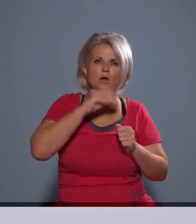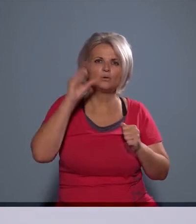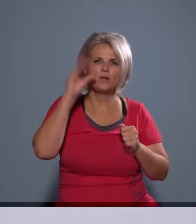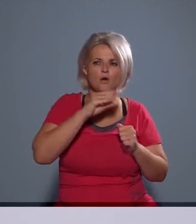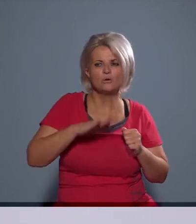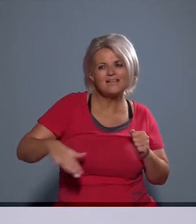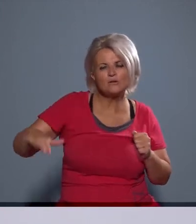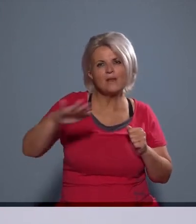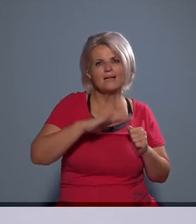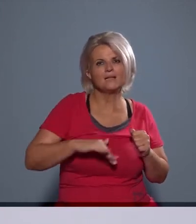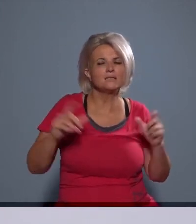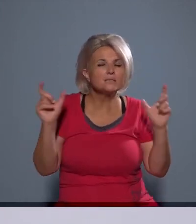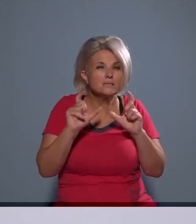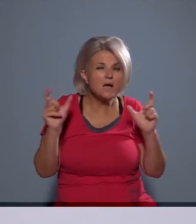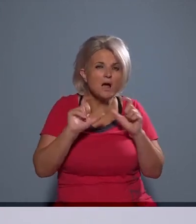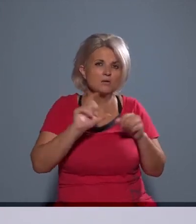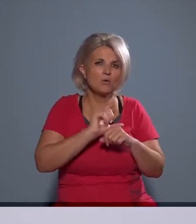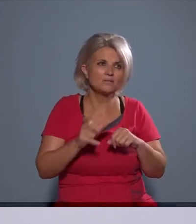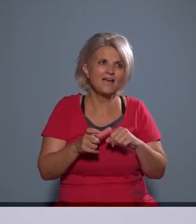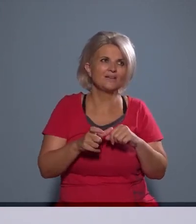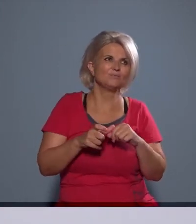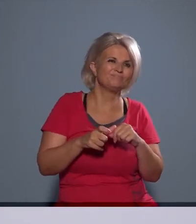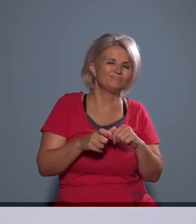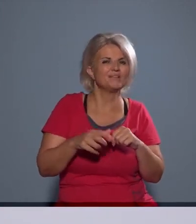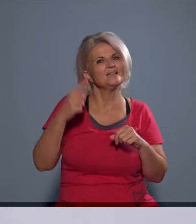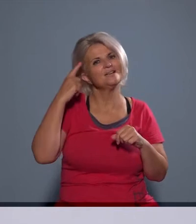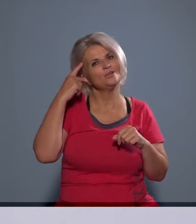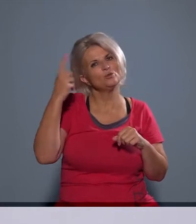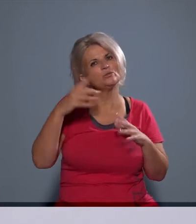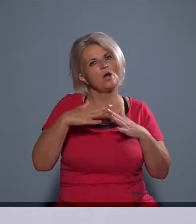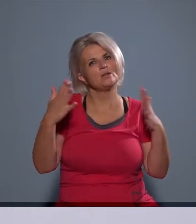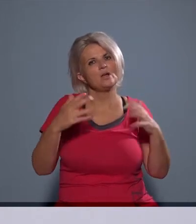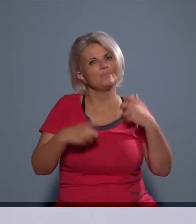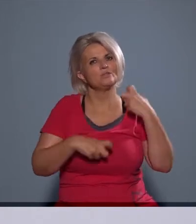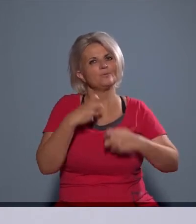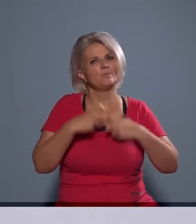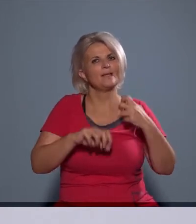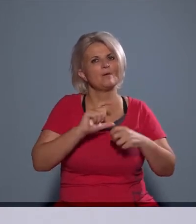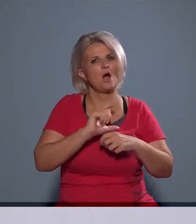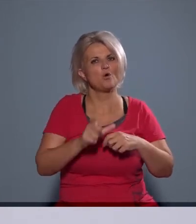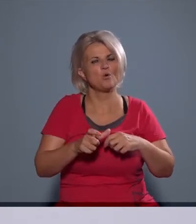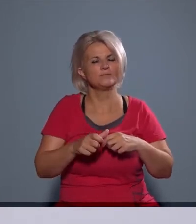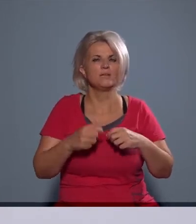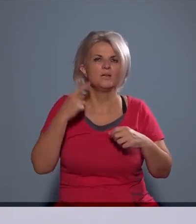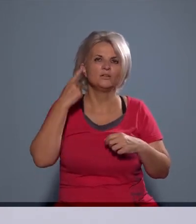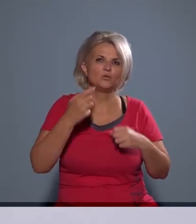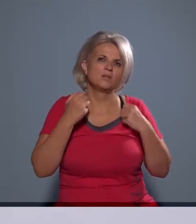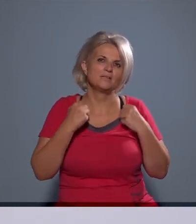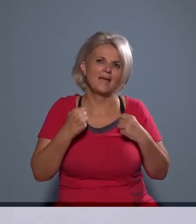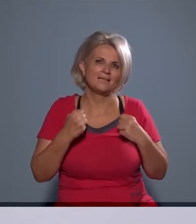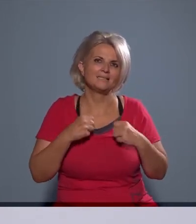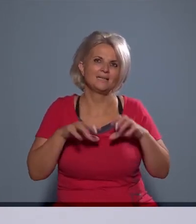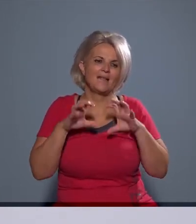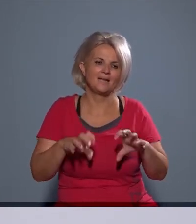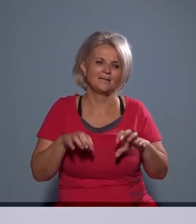lakott lakóterületeken egy zaj okozás az tud jelentős problémákat okozni, meg tudja nehezíteni